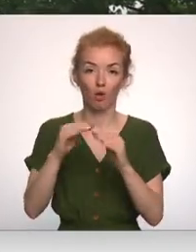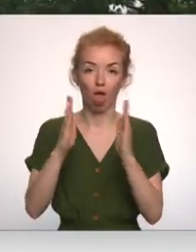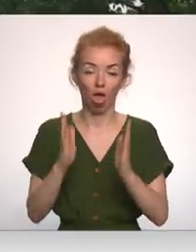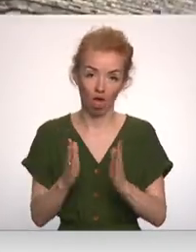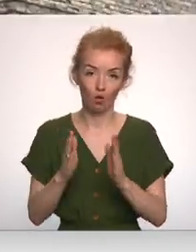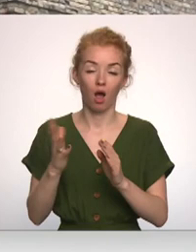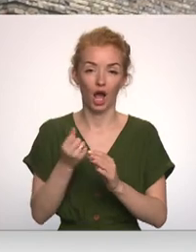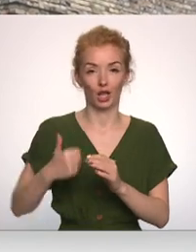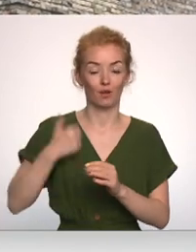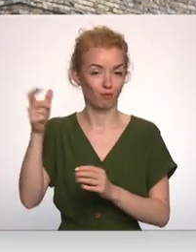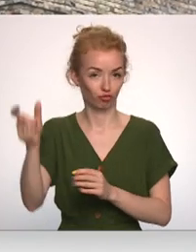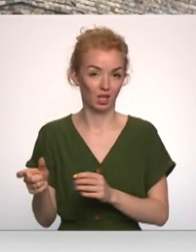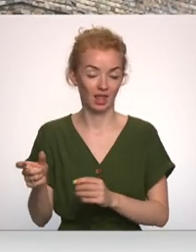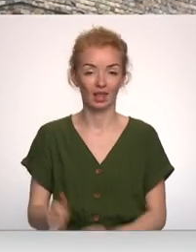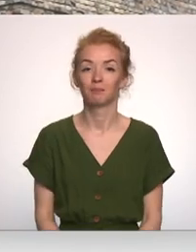īpašniekiem.